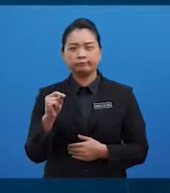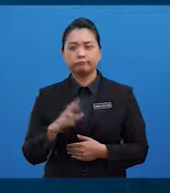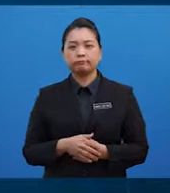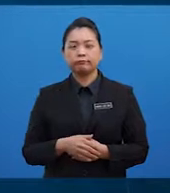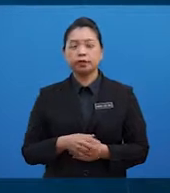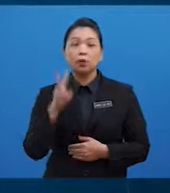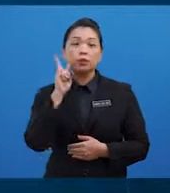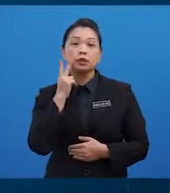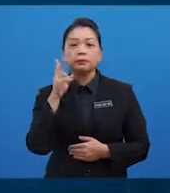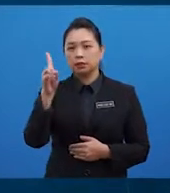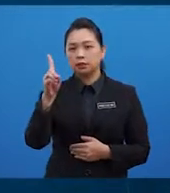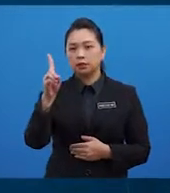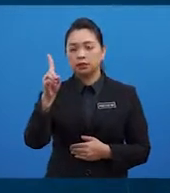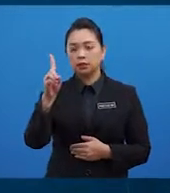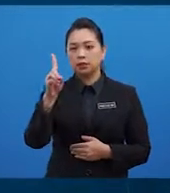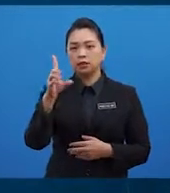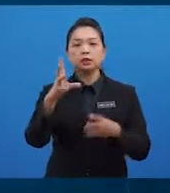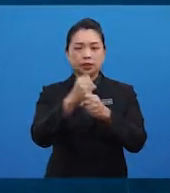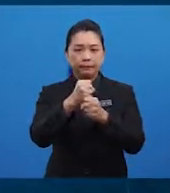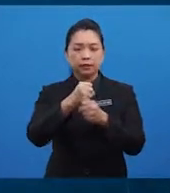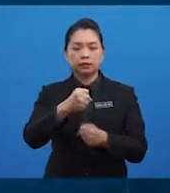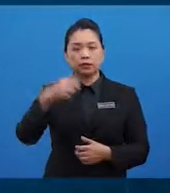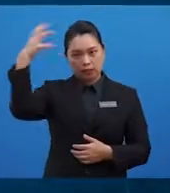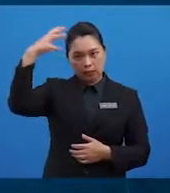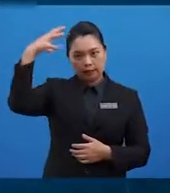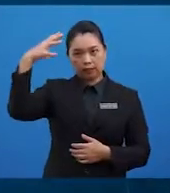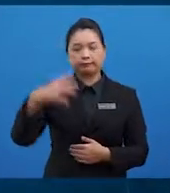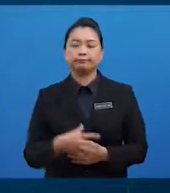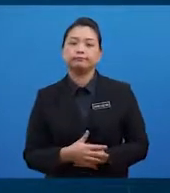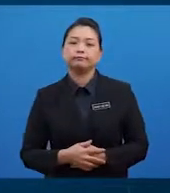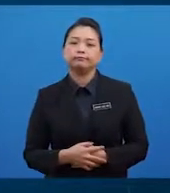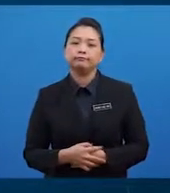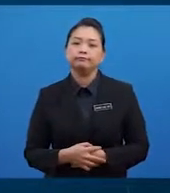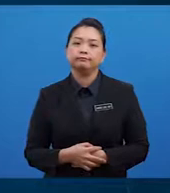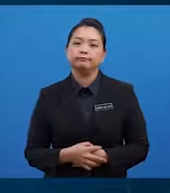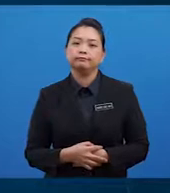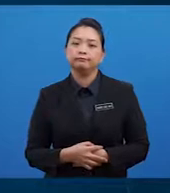D yang boleh didapati daripada cahaya matahari.